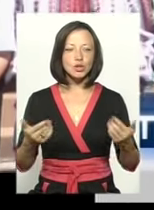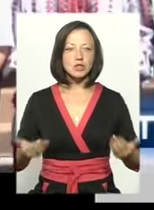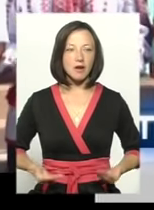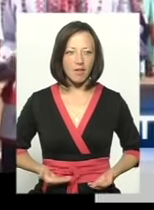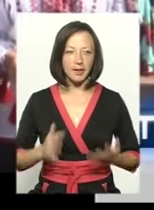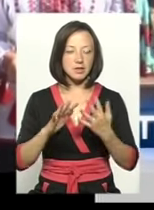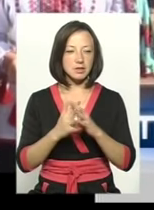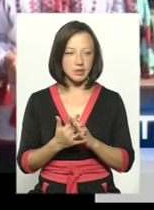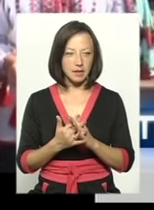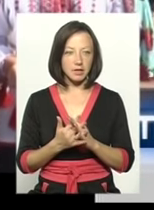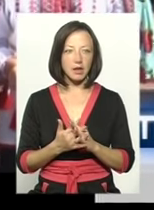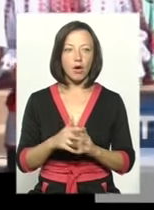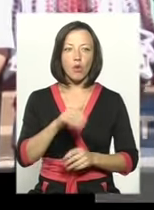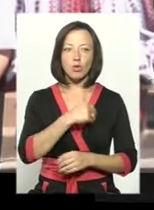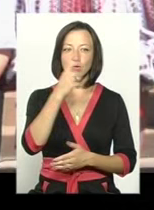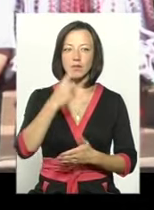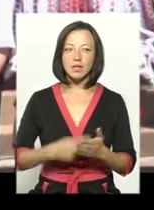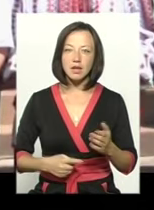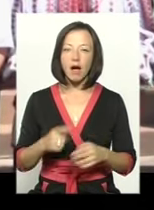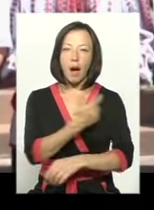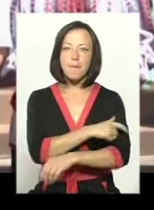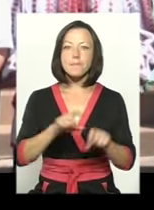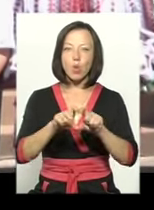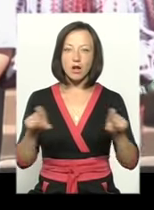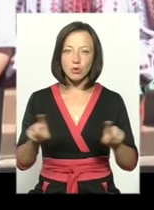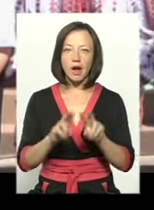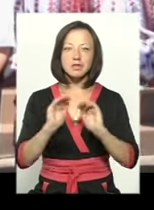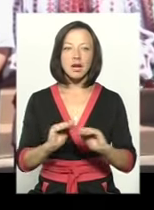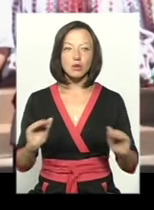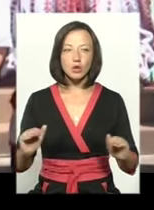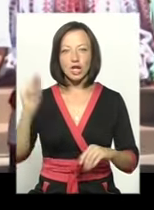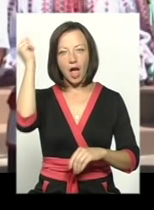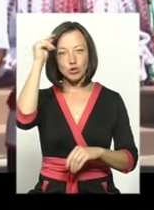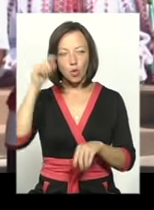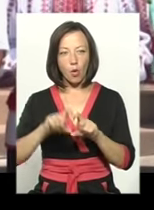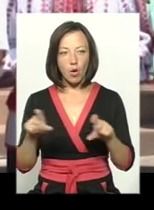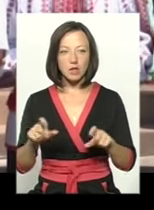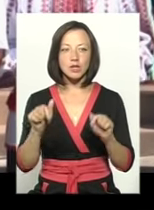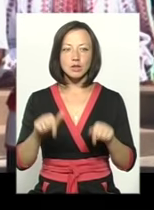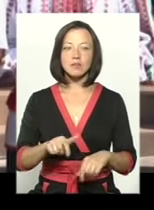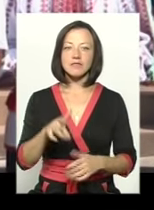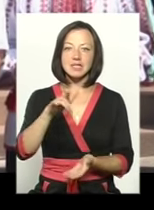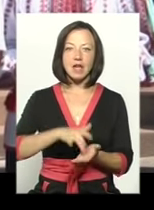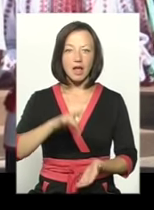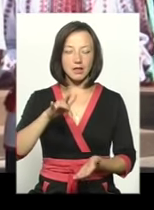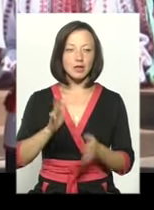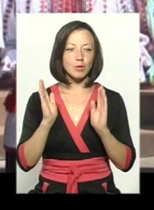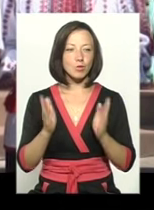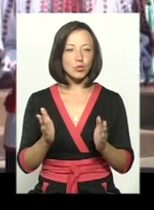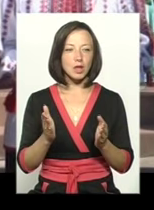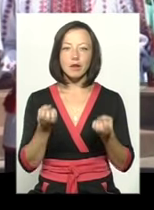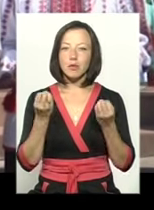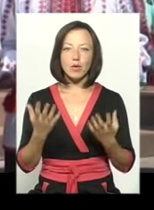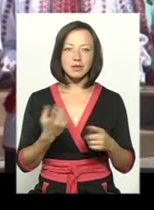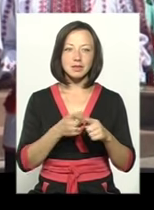селі. Я хочу вірити в те, що амбулаторія буде такою, як садочок і як школа. Що отут в центрі буде не просто